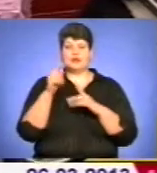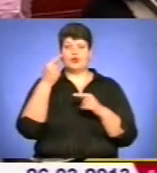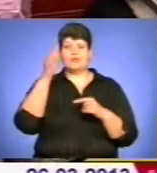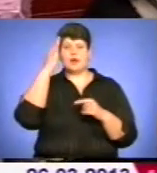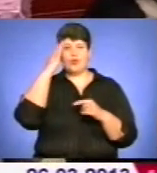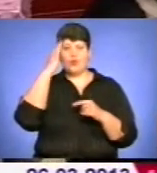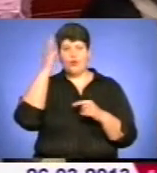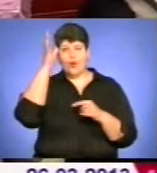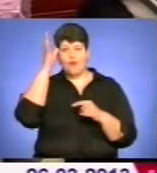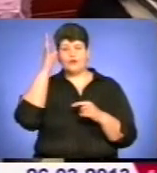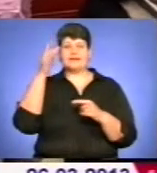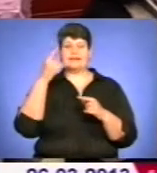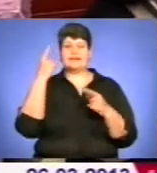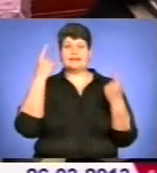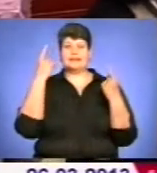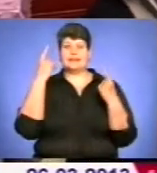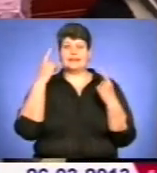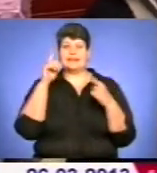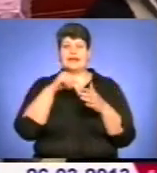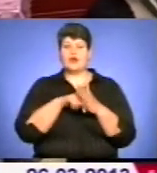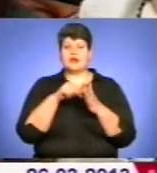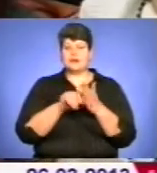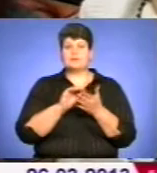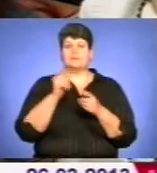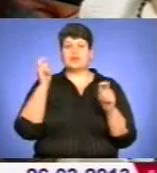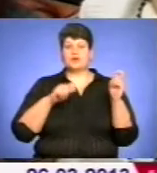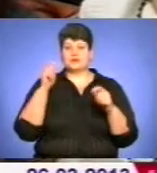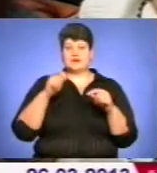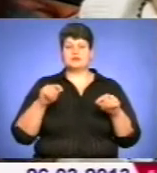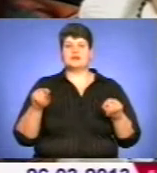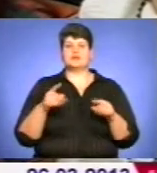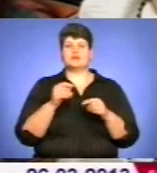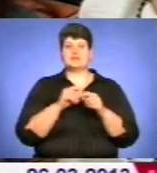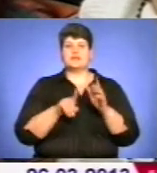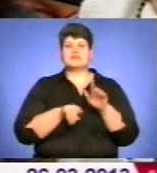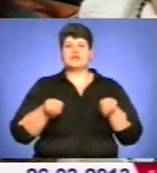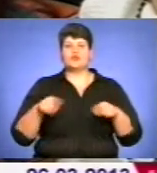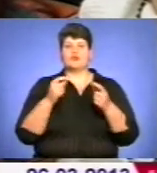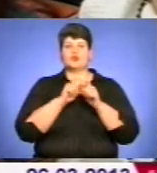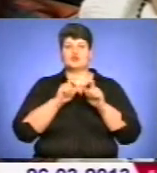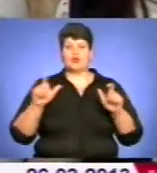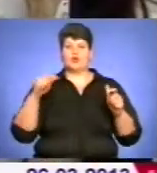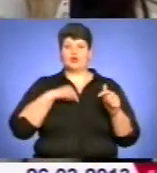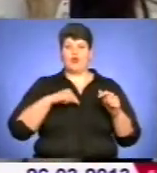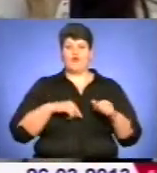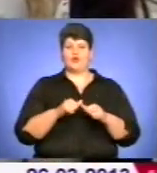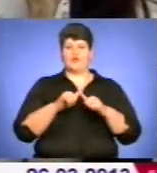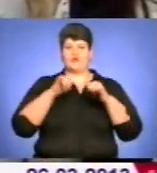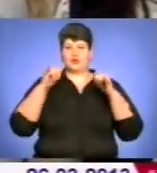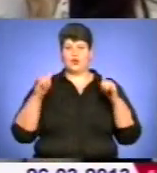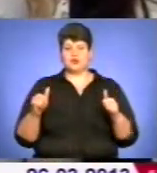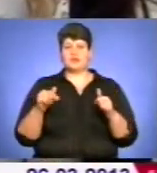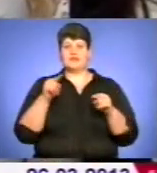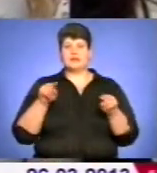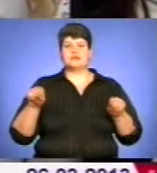-теоретичною конференцією під назвою Ігор Герета – засновник школи духовного відродження. Це назва не випадкова, адже науковець заснував